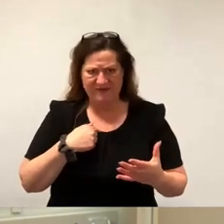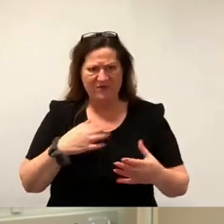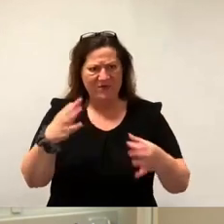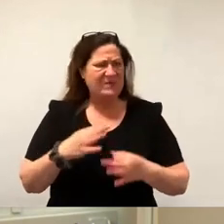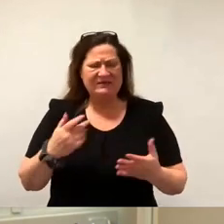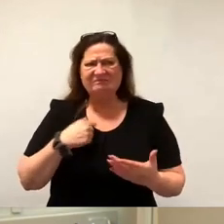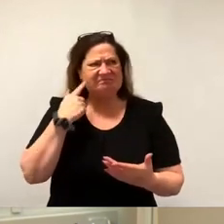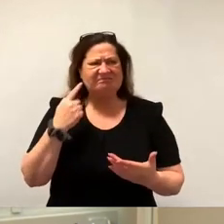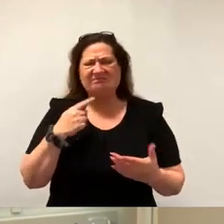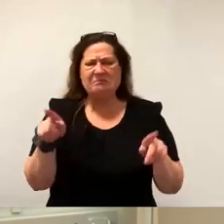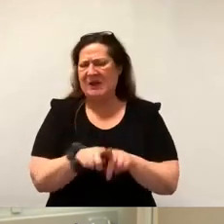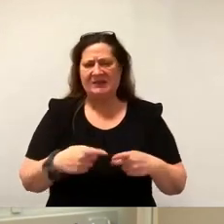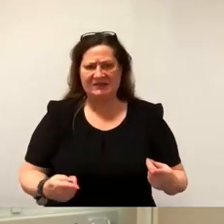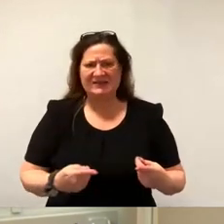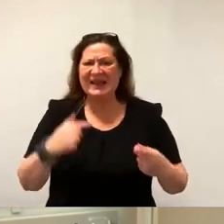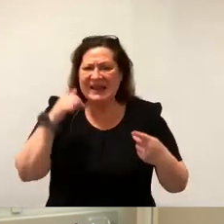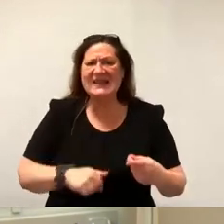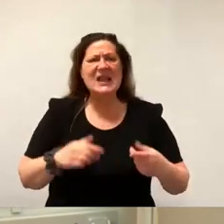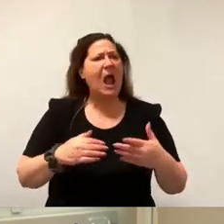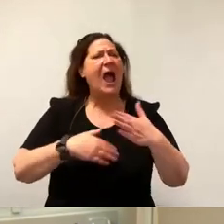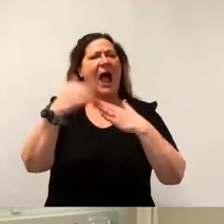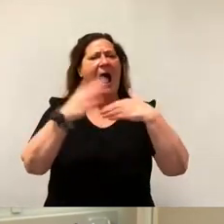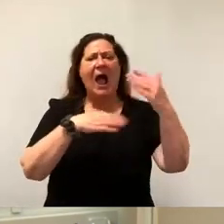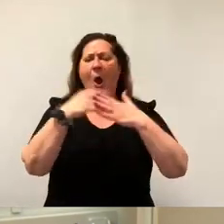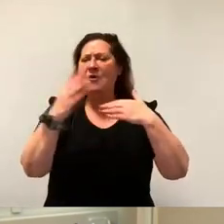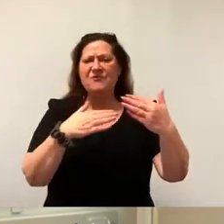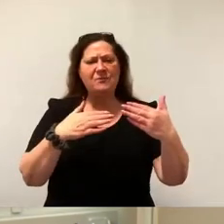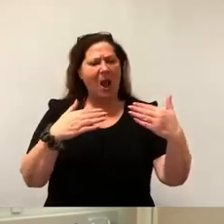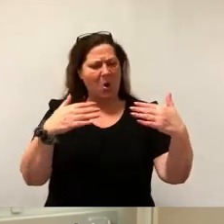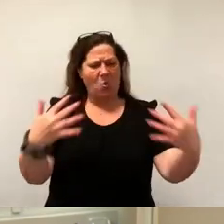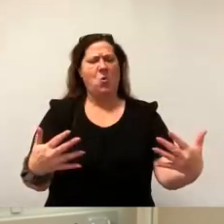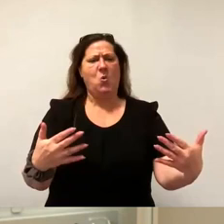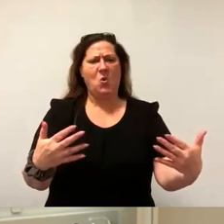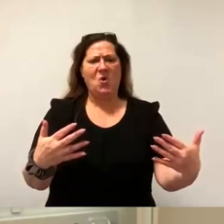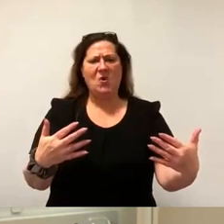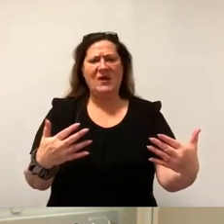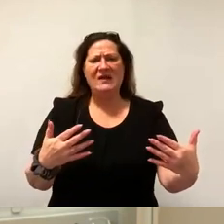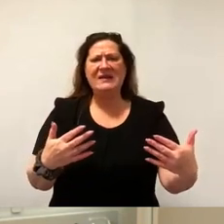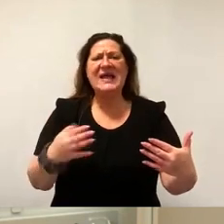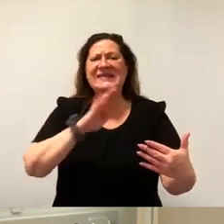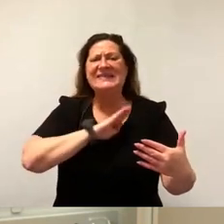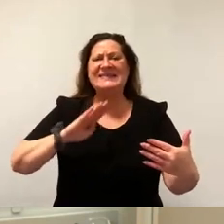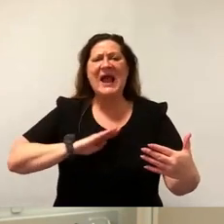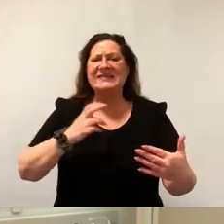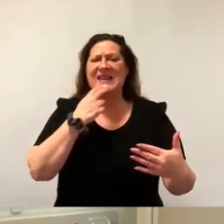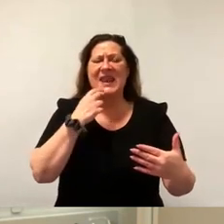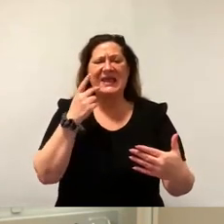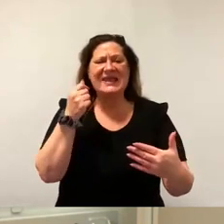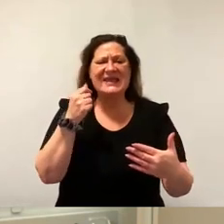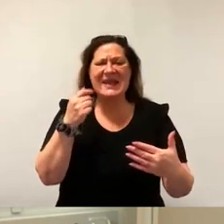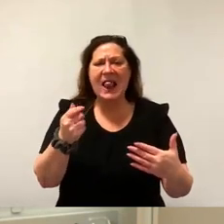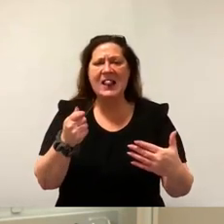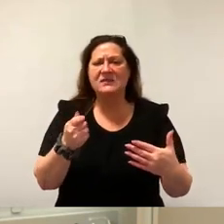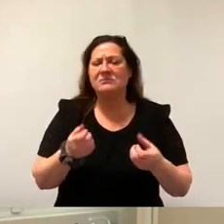Nein, hier ist eine Konstruktion geschaffen worden, die die Ausschüttungen der Sachsenenergie begrenzt. Und zwar ohne eine weitere